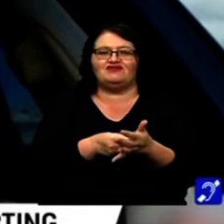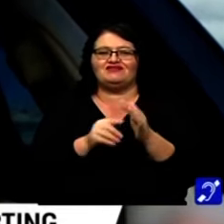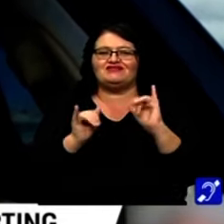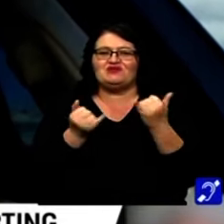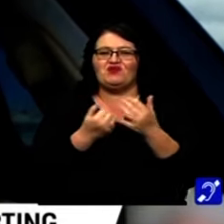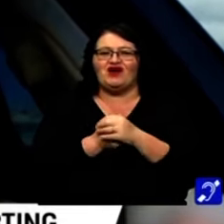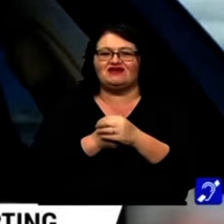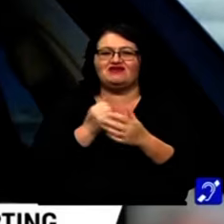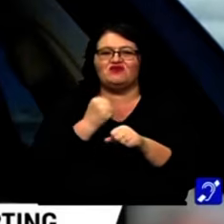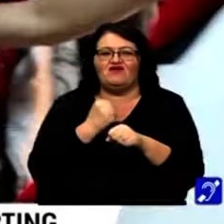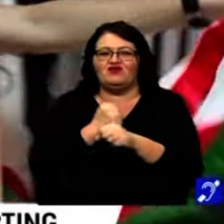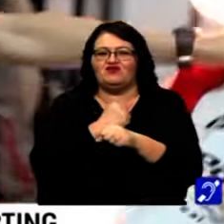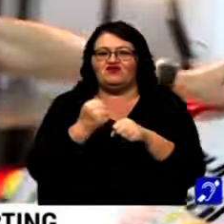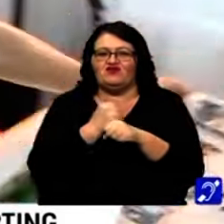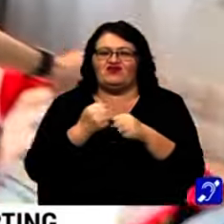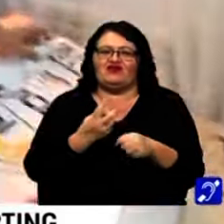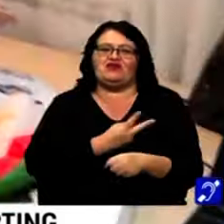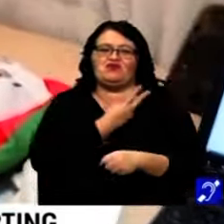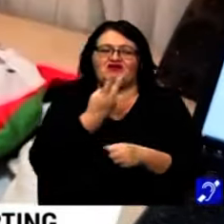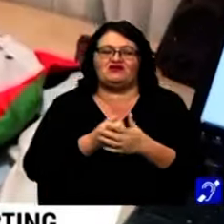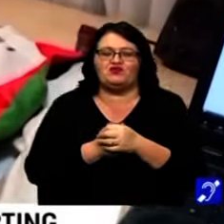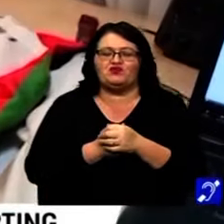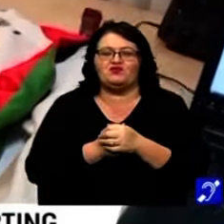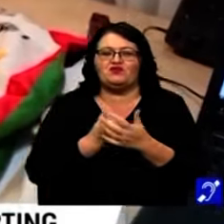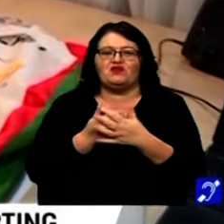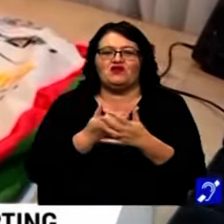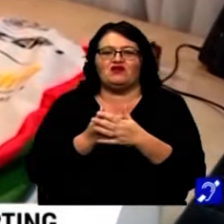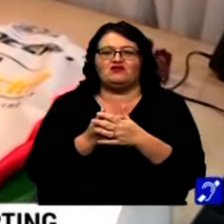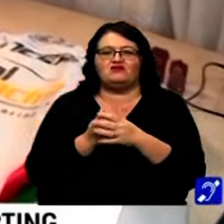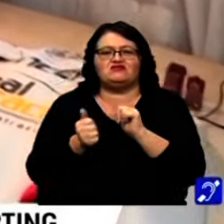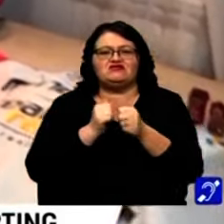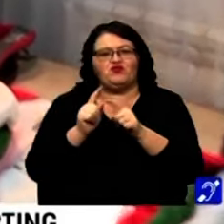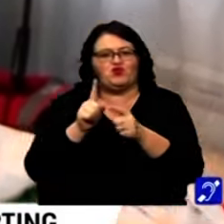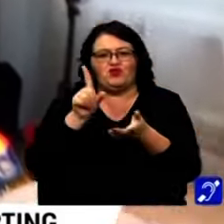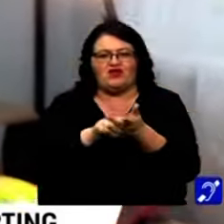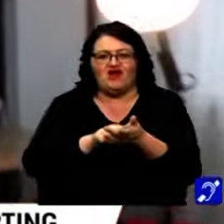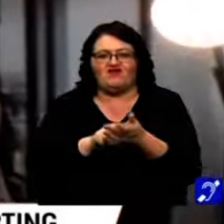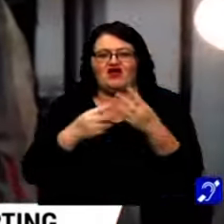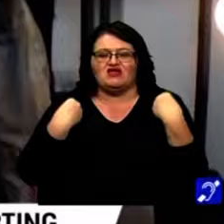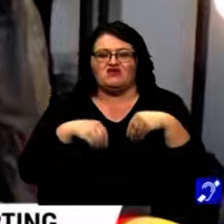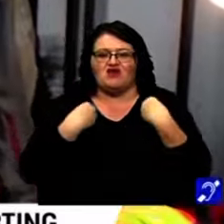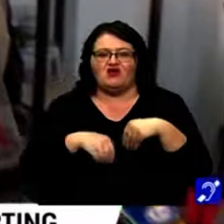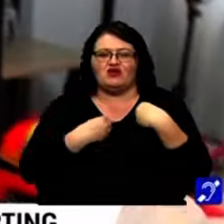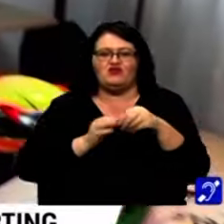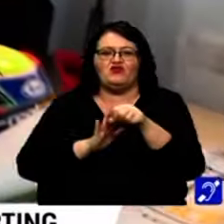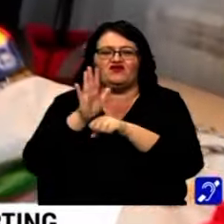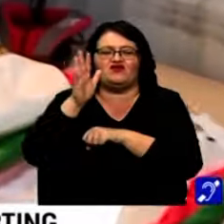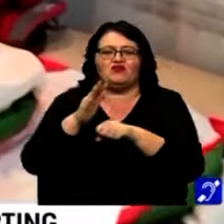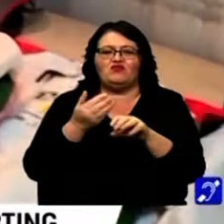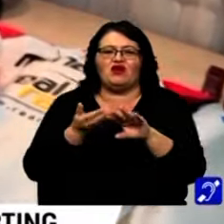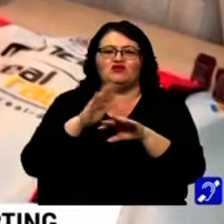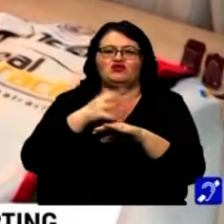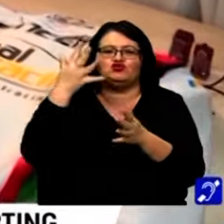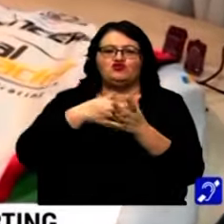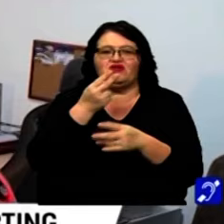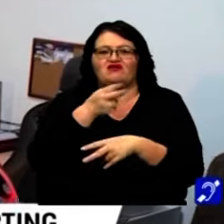situații m-a făcut extraordinar de mândru. Carding-ul nu este deloc un sport ieftin. Echipamentul unui sportiv care face performanță depășește